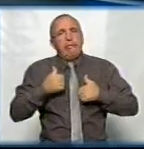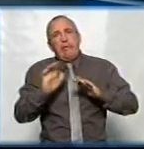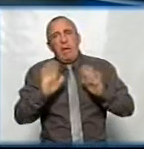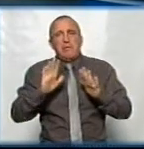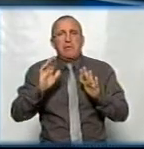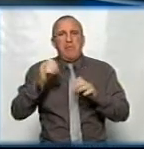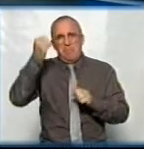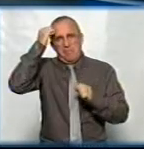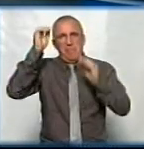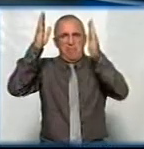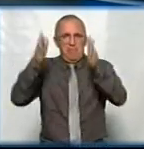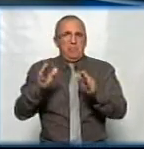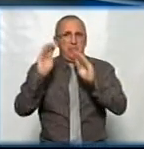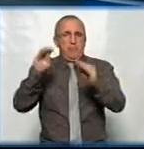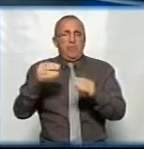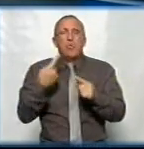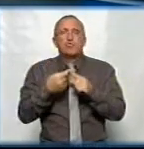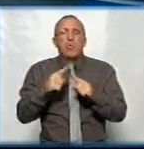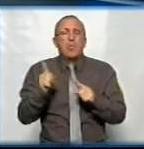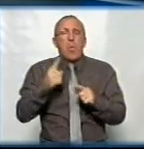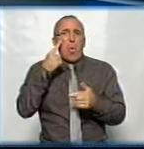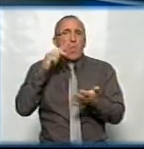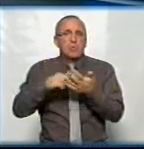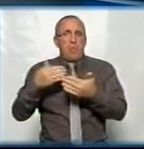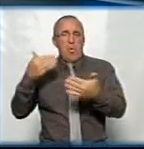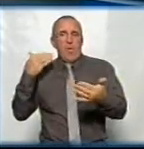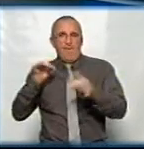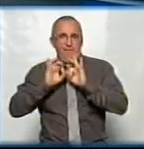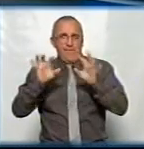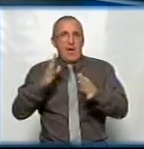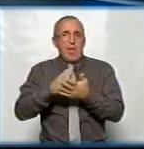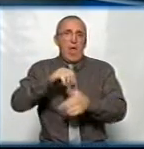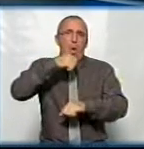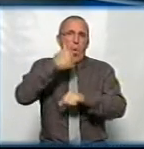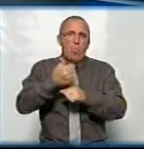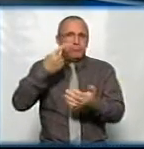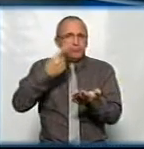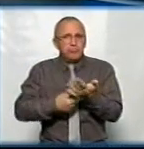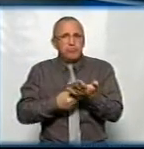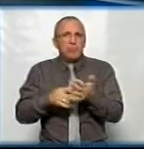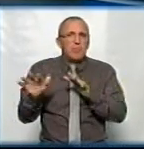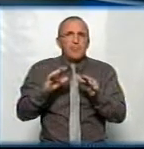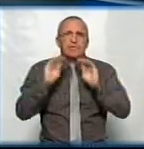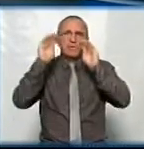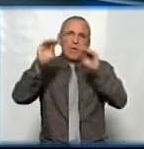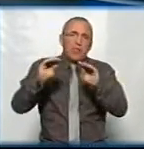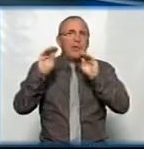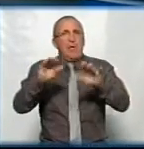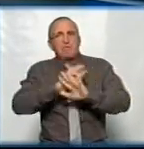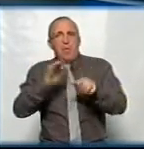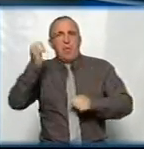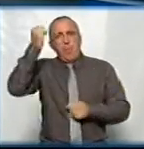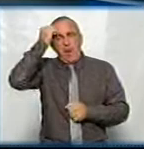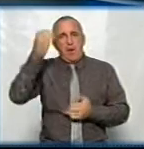монумент? Що таке, як ви оцінюєте мою попередню фразу про те, що є головний аргумент, чи головний чинник встановлення чи не встановлення пам